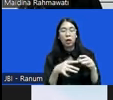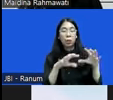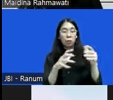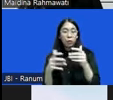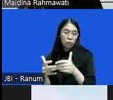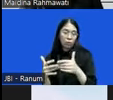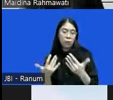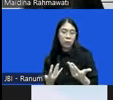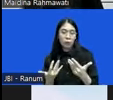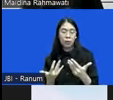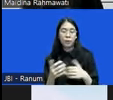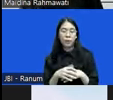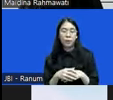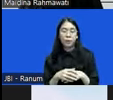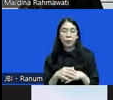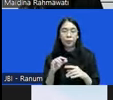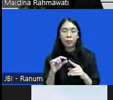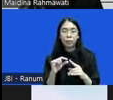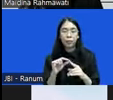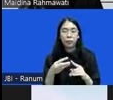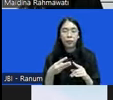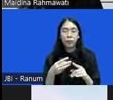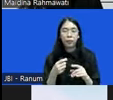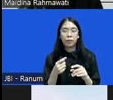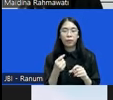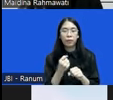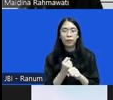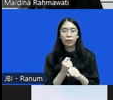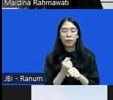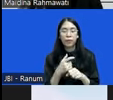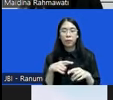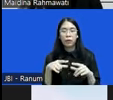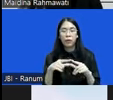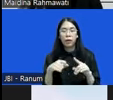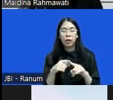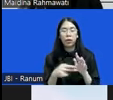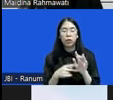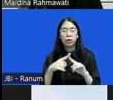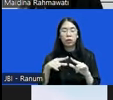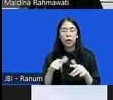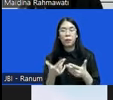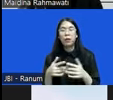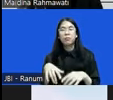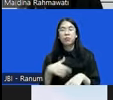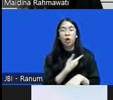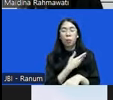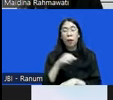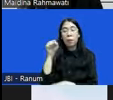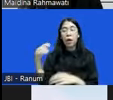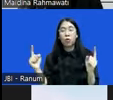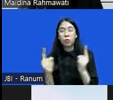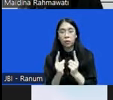adalah victim and offender reconciliation atau encounter pertemuan antara korban dan pelaku yang